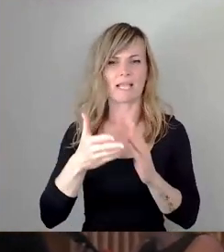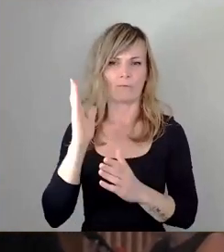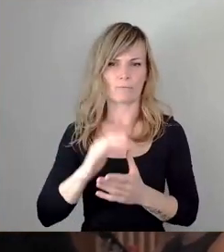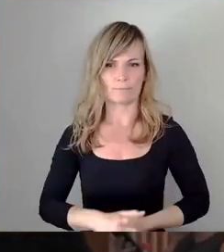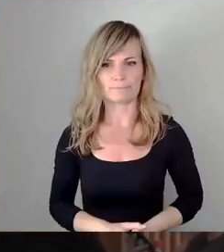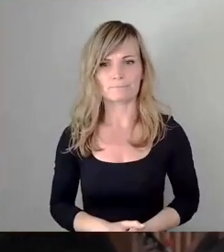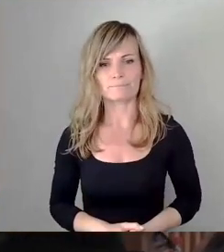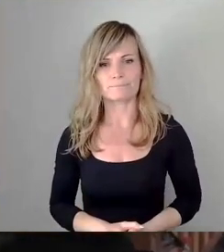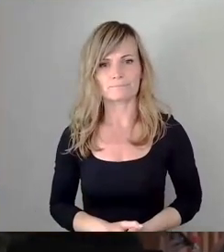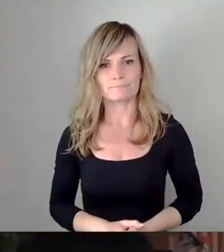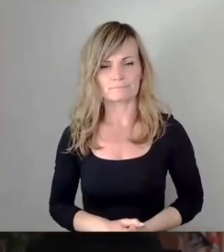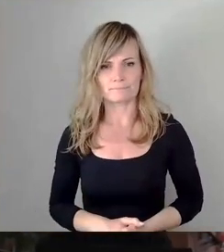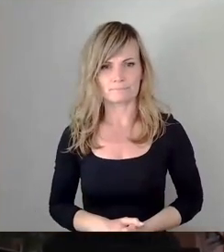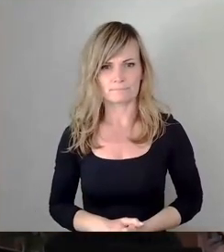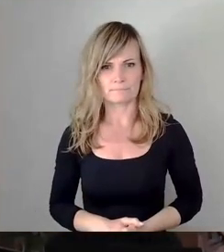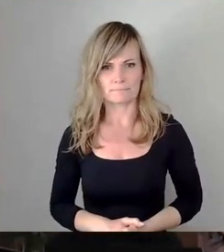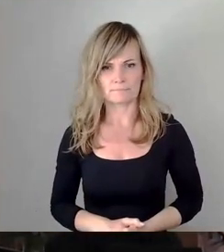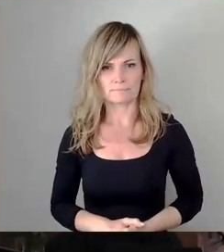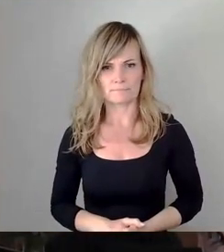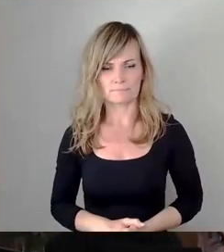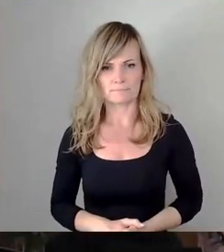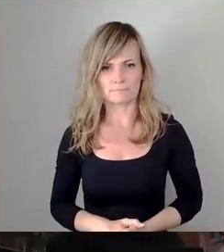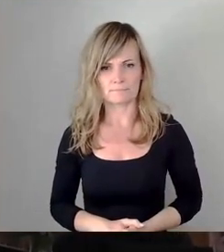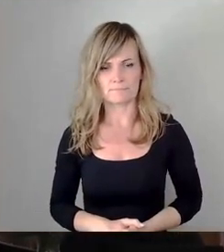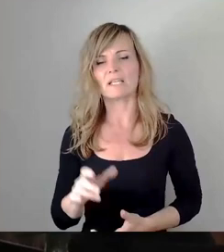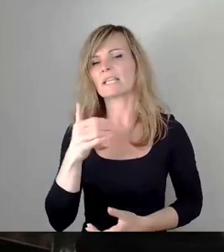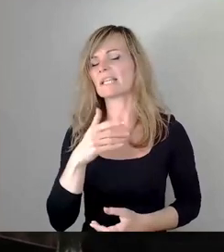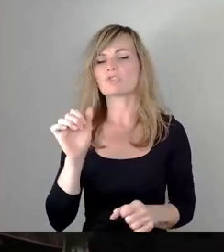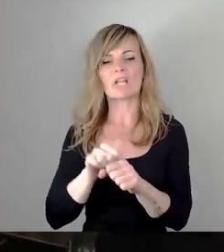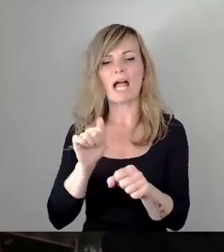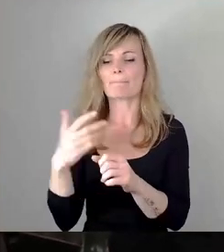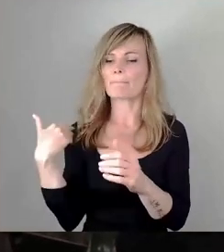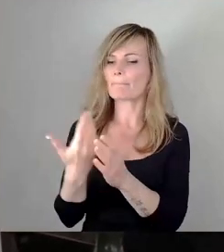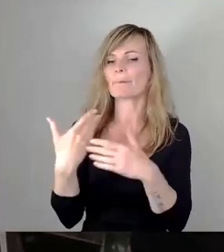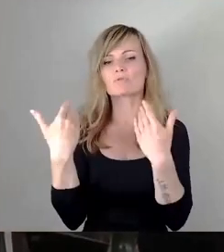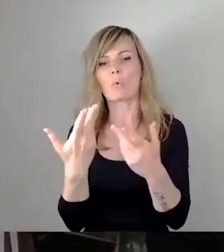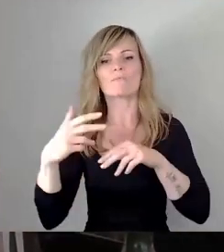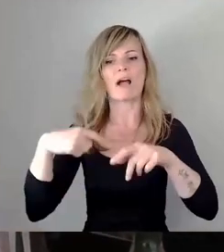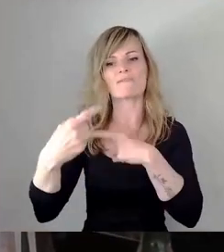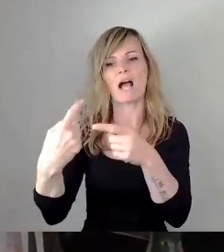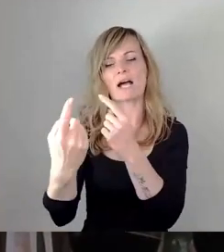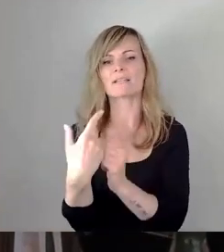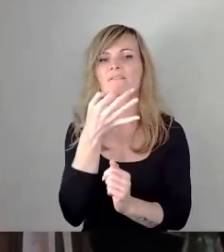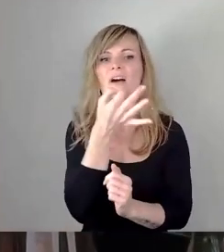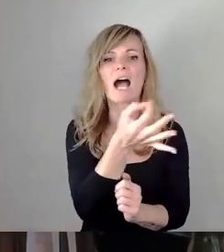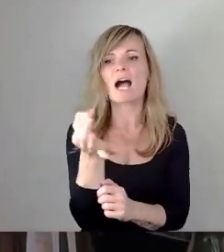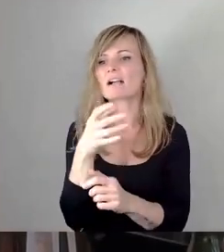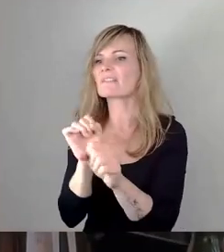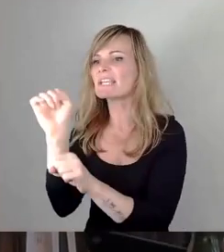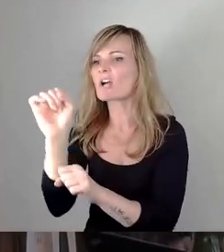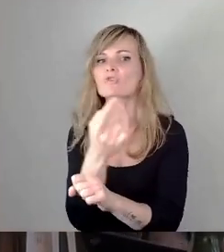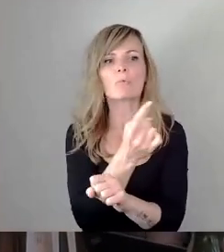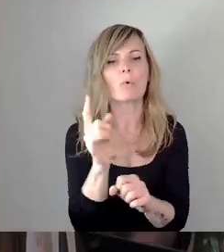Hallo? Das war üblich bisher, das Verfahren. Es wurde gefragt, ob es Widerspruch dagegen gibt. Herr Bürgermeister,